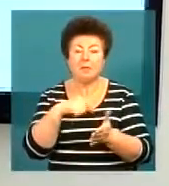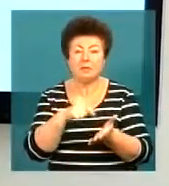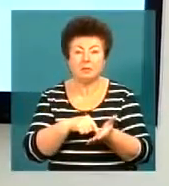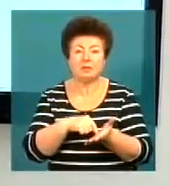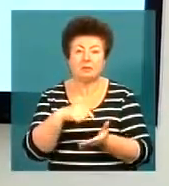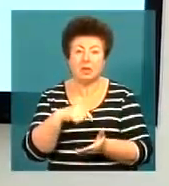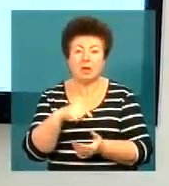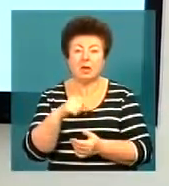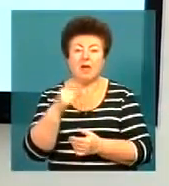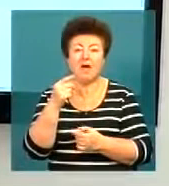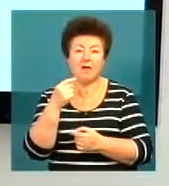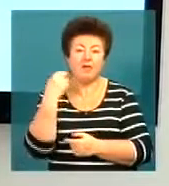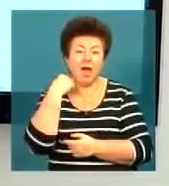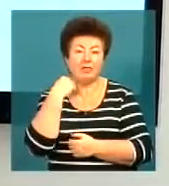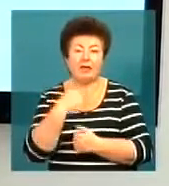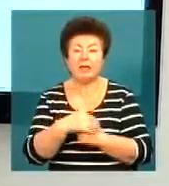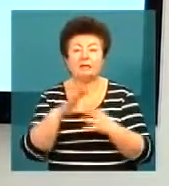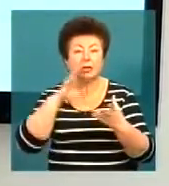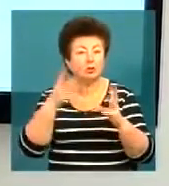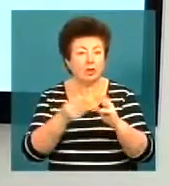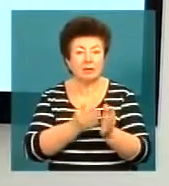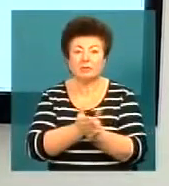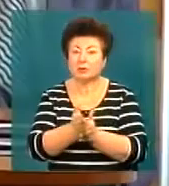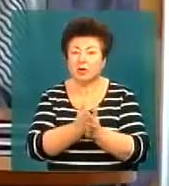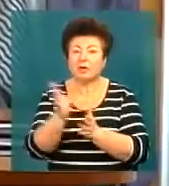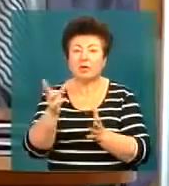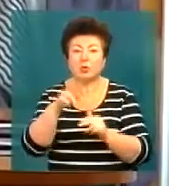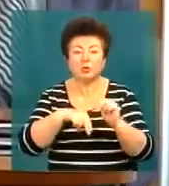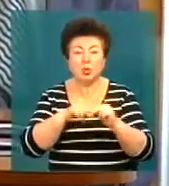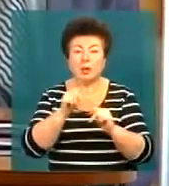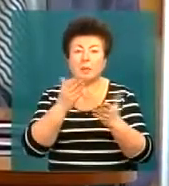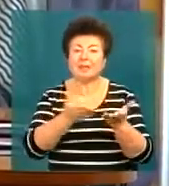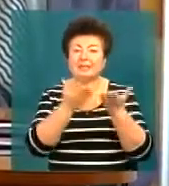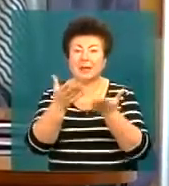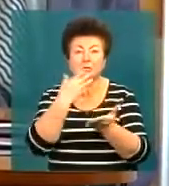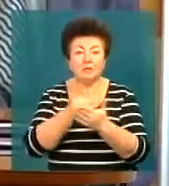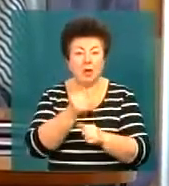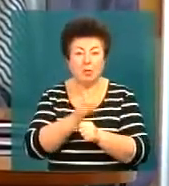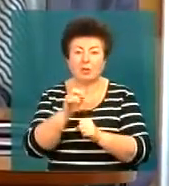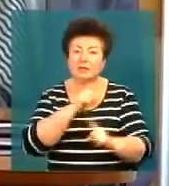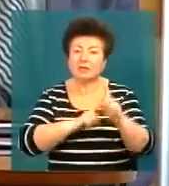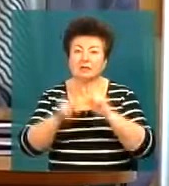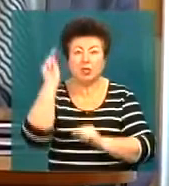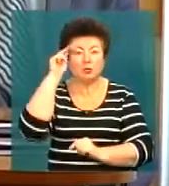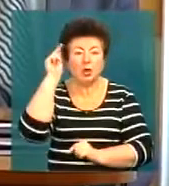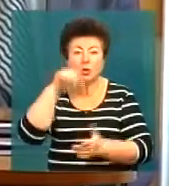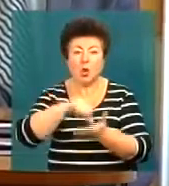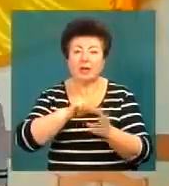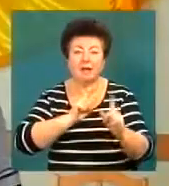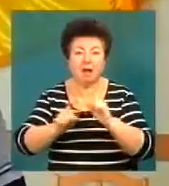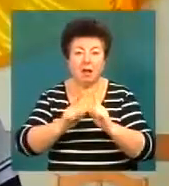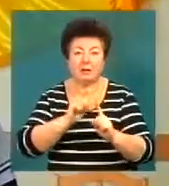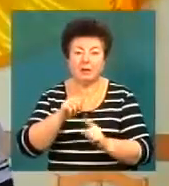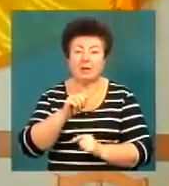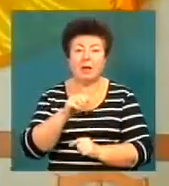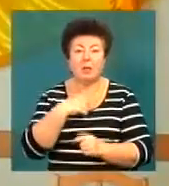Рексам, Північний Уельс, Велика Британія. За результатами стажування вони влаштували презентацію своєї роботи на засіданні вченої ради ЧДТУ.